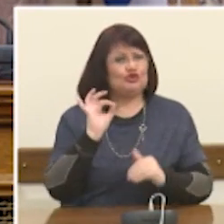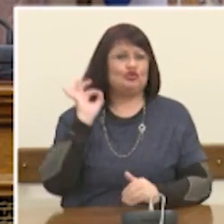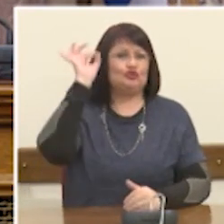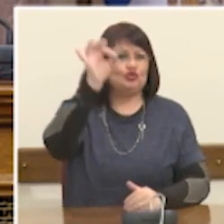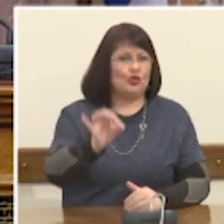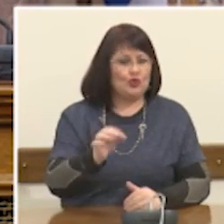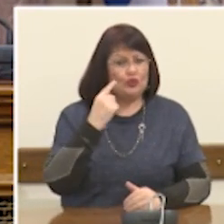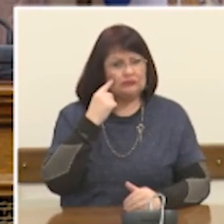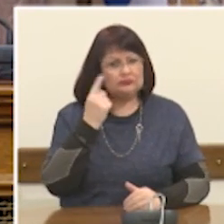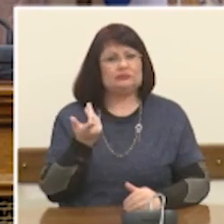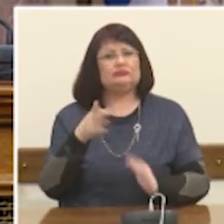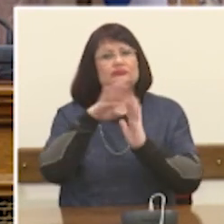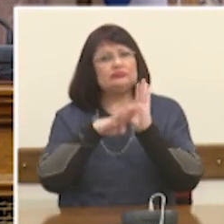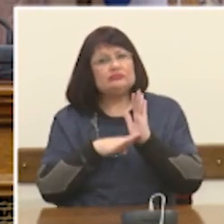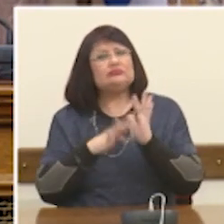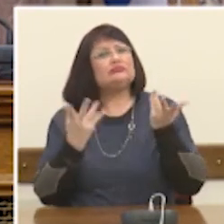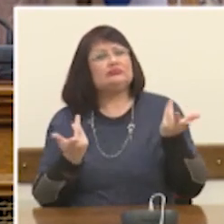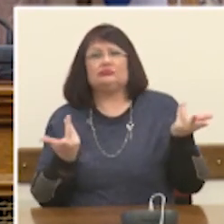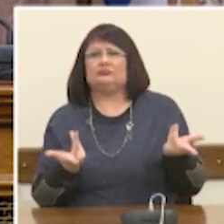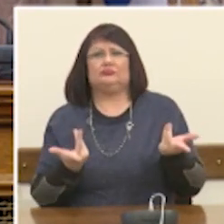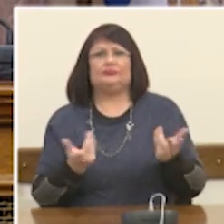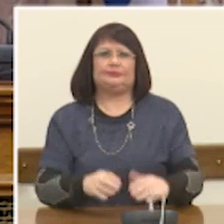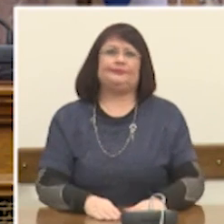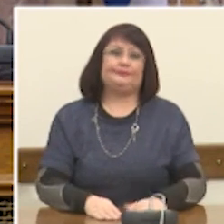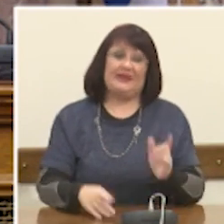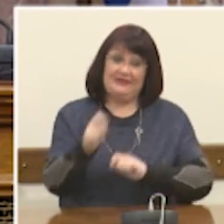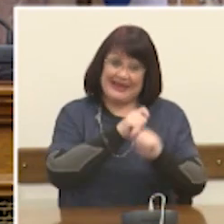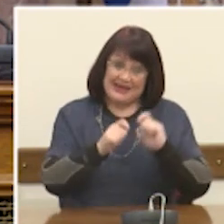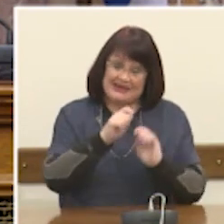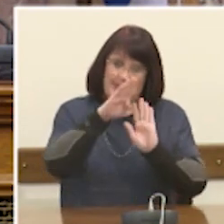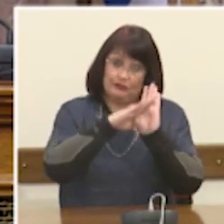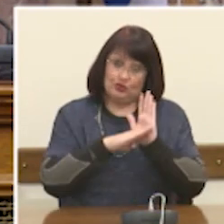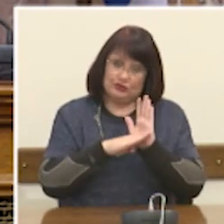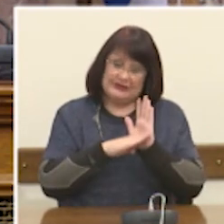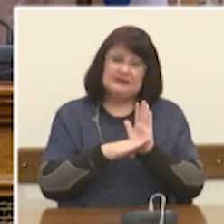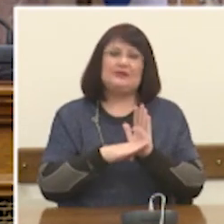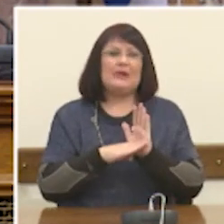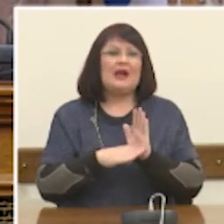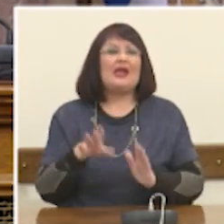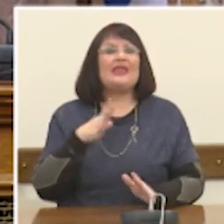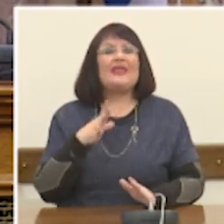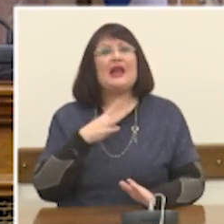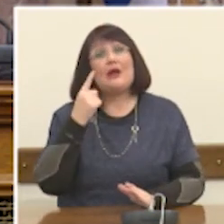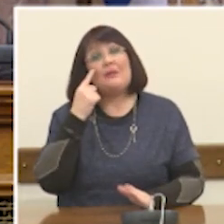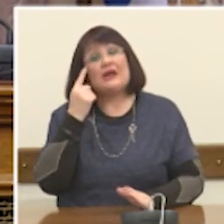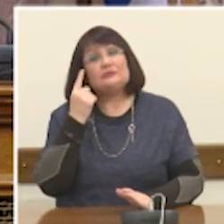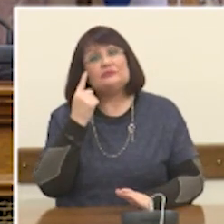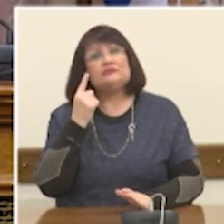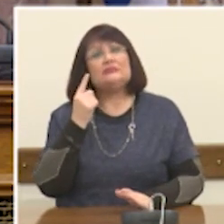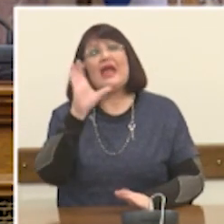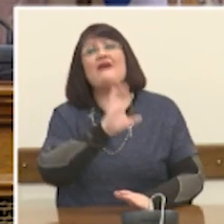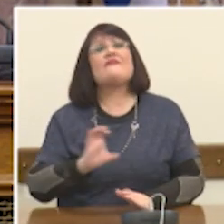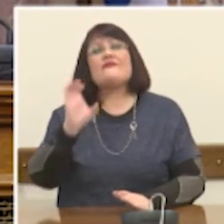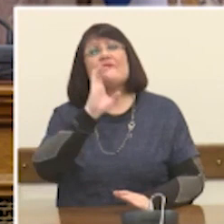τις ελληνικές απαντήσεις. Η σύστασή του αποτελούσε μια κοινοτική υποχρέωση. Η